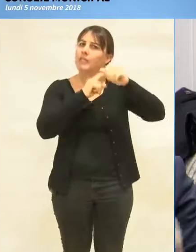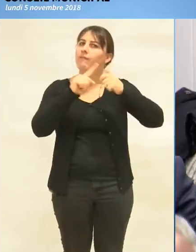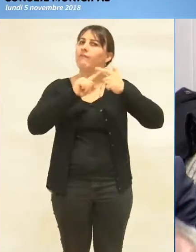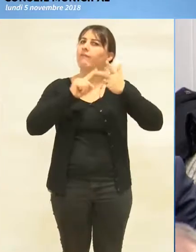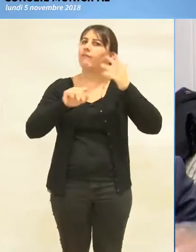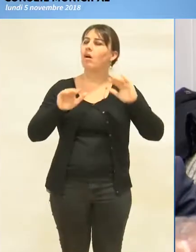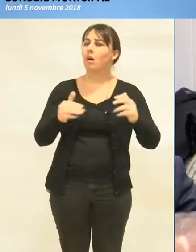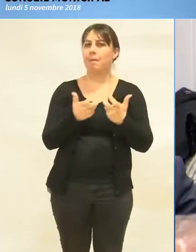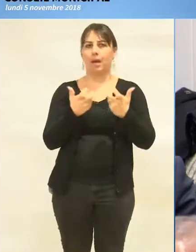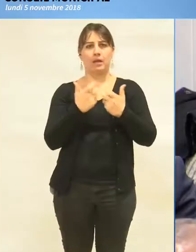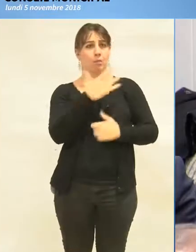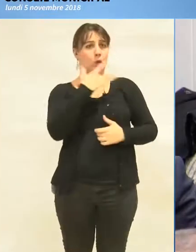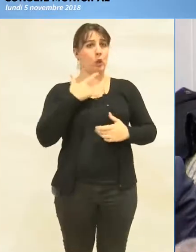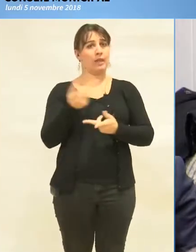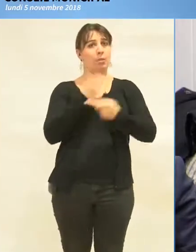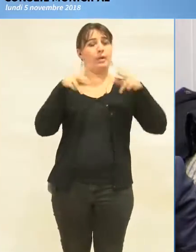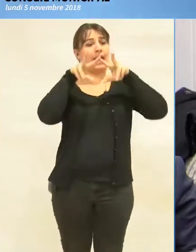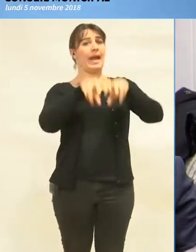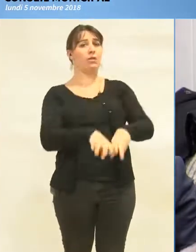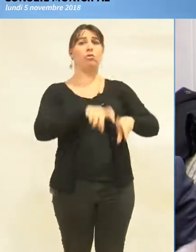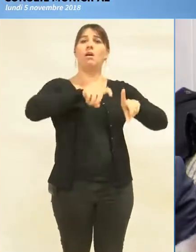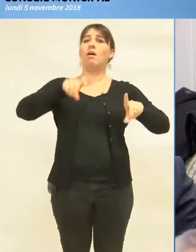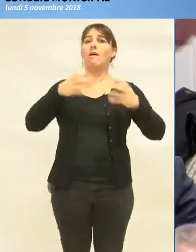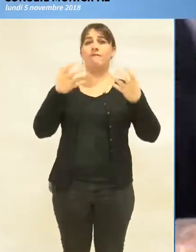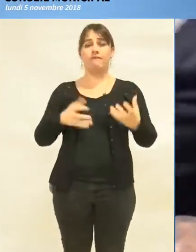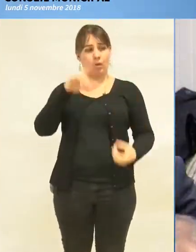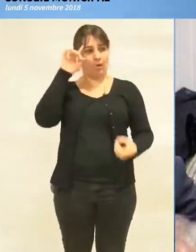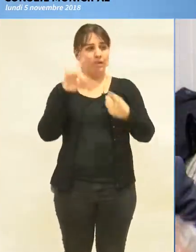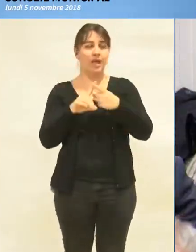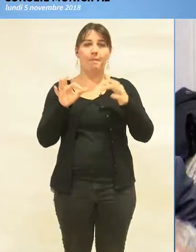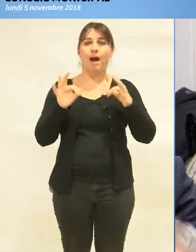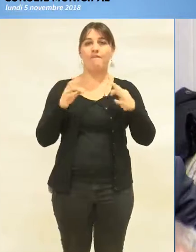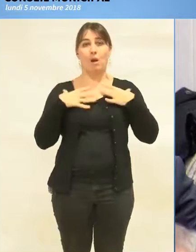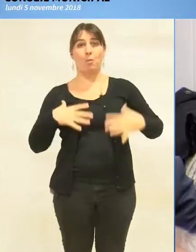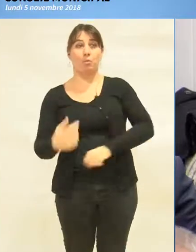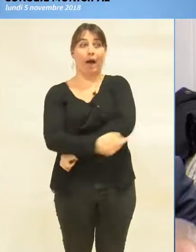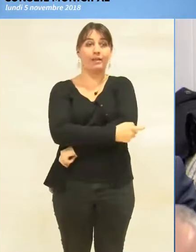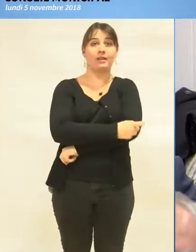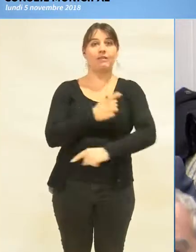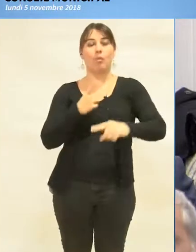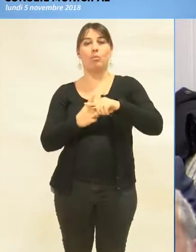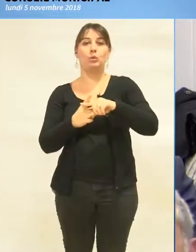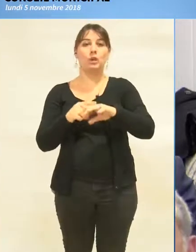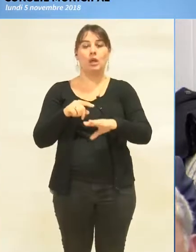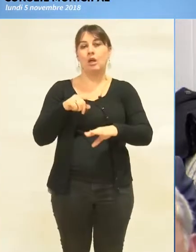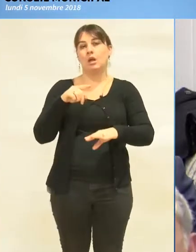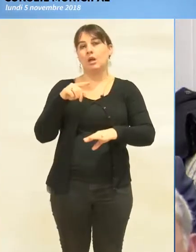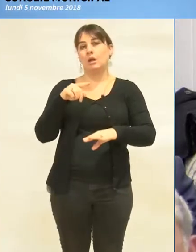l'étude de santé publique que vous voulez bien mettre en place sur les conduites addictives et la consommation de substances